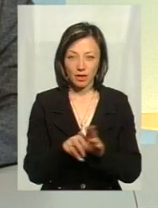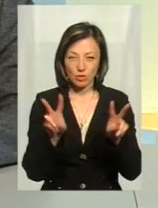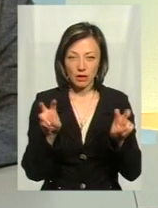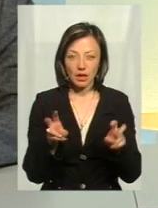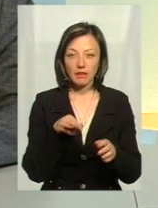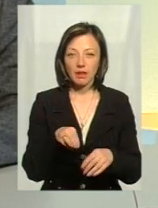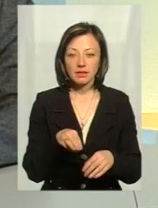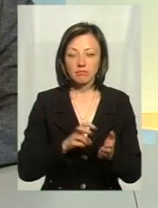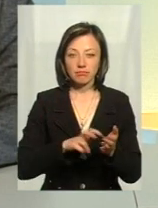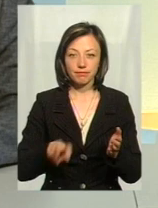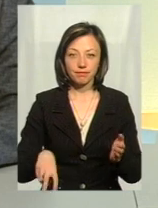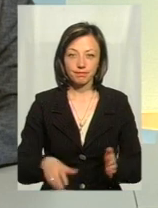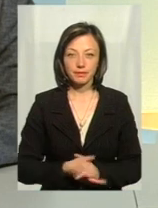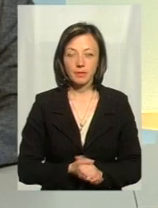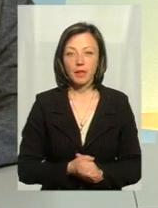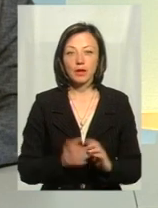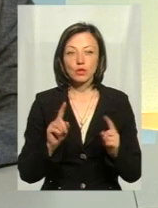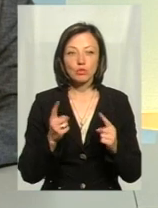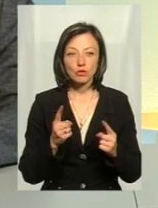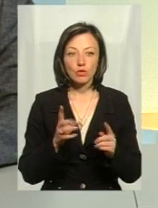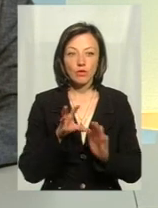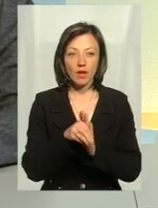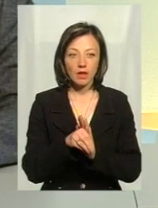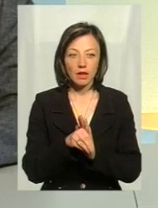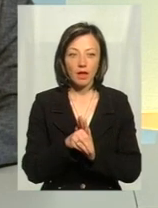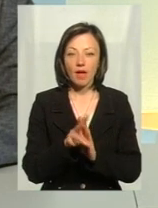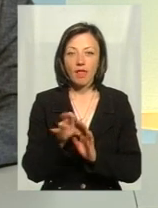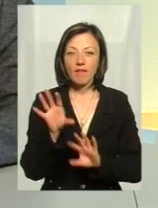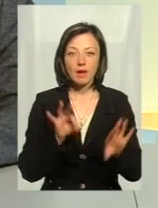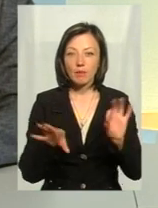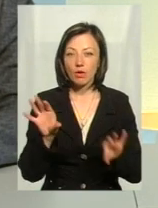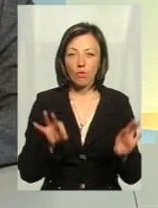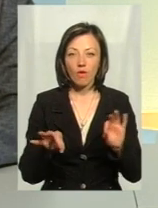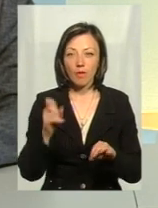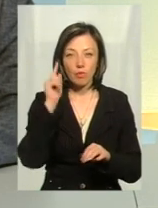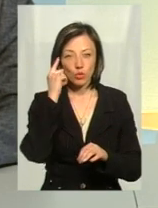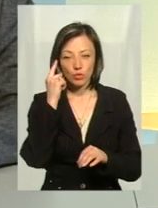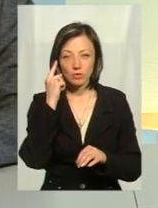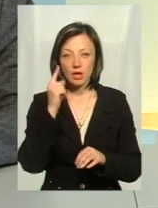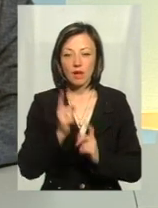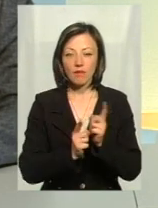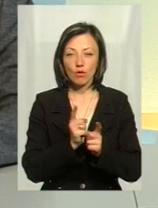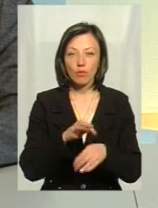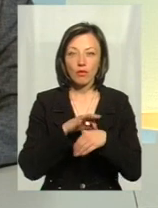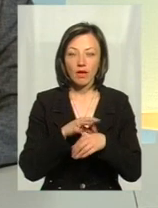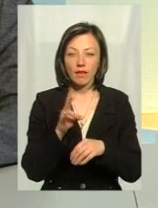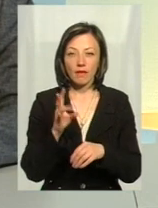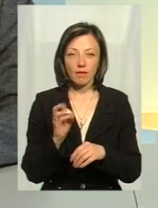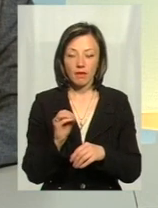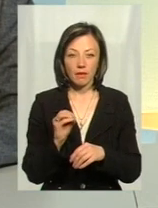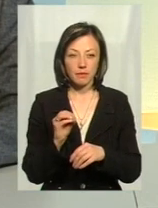таксісти всі також пішли в тінь. Потому що ввели не вибірково, не подумавши, реформу провели не